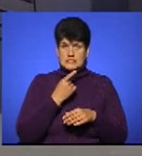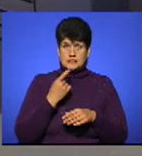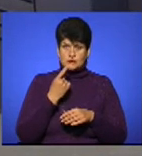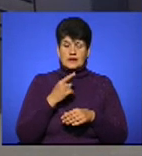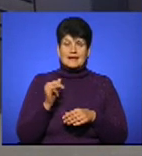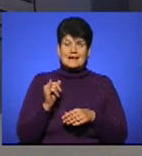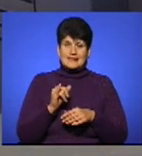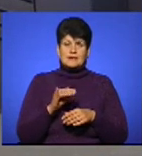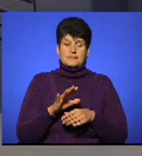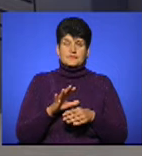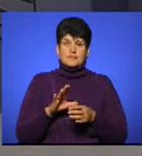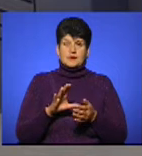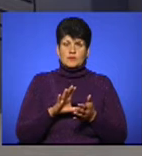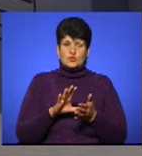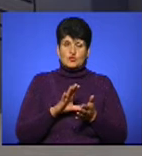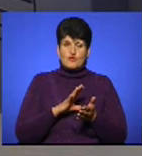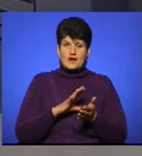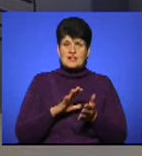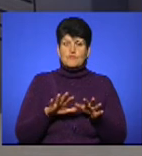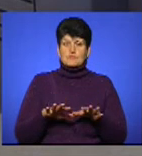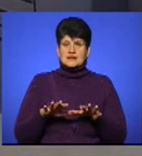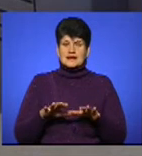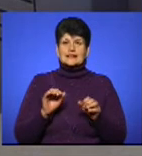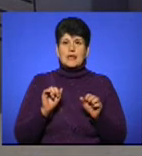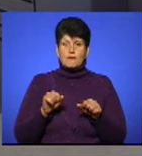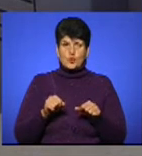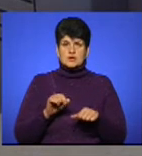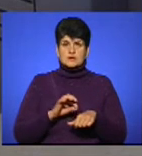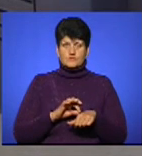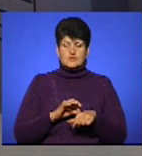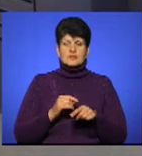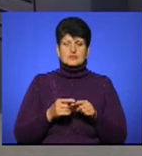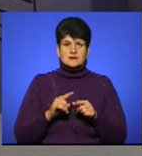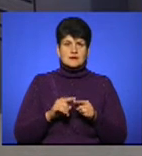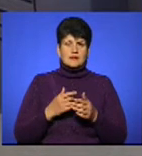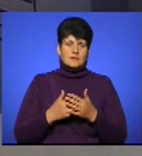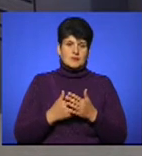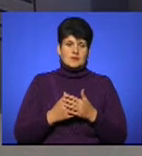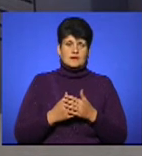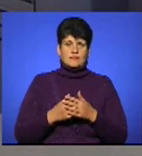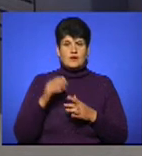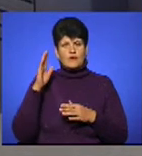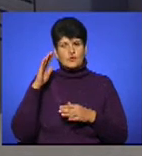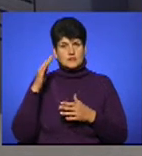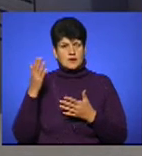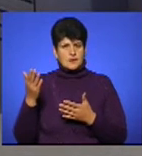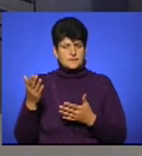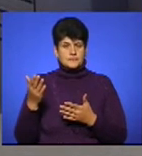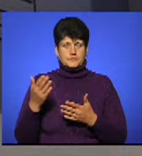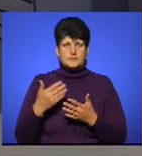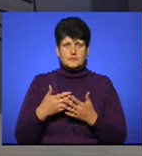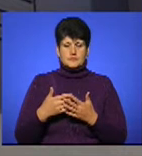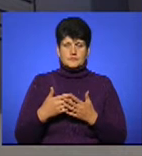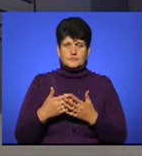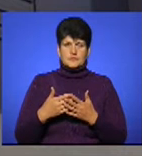перебування в місцях, де можна заразитися. А це, наприклад, водойми, в першу